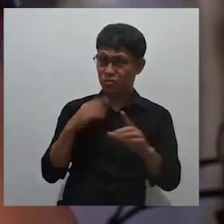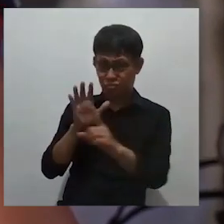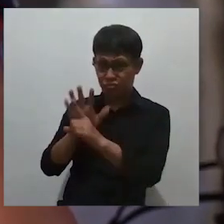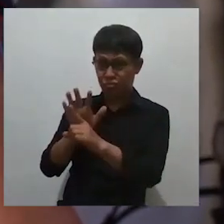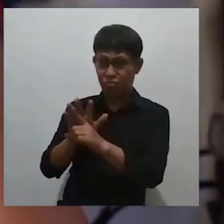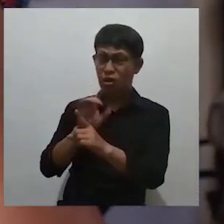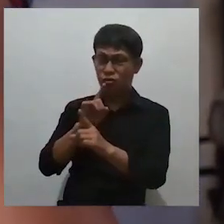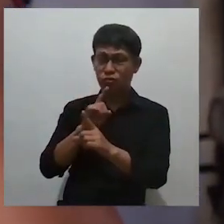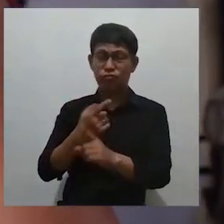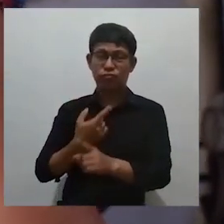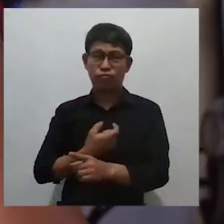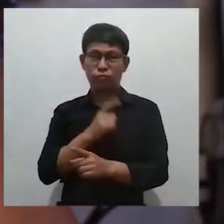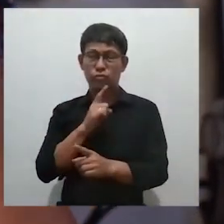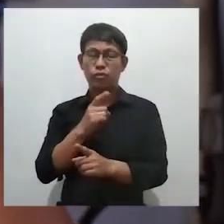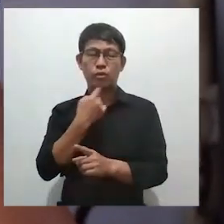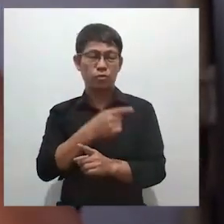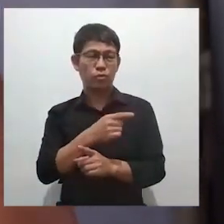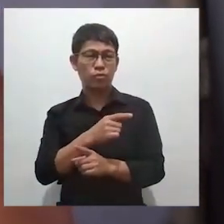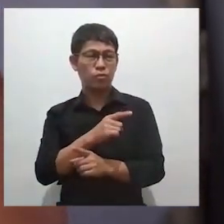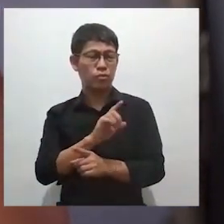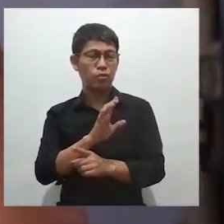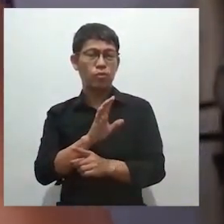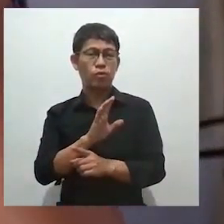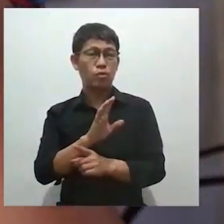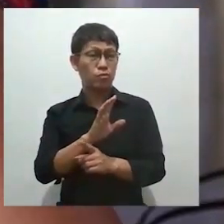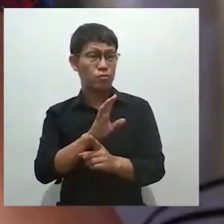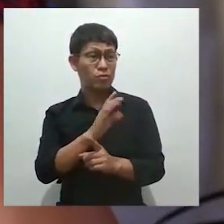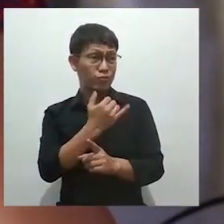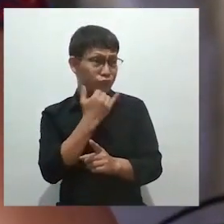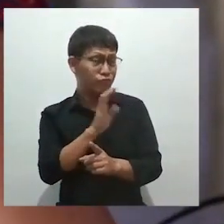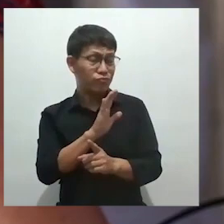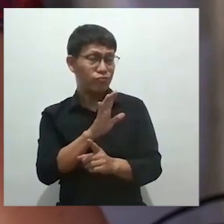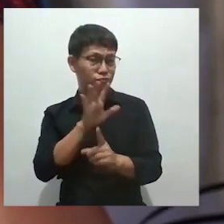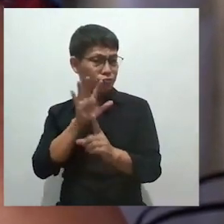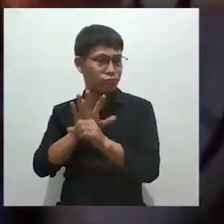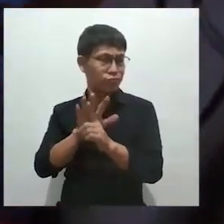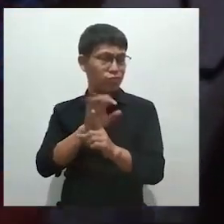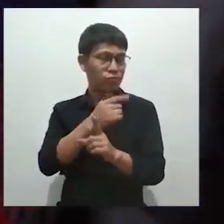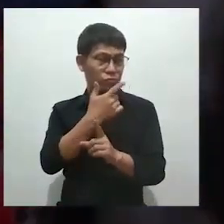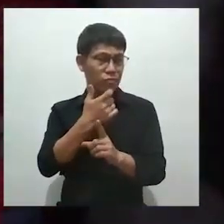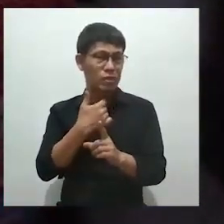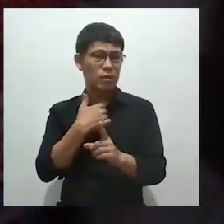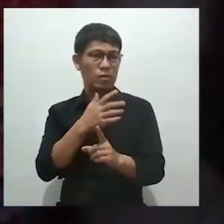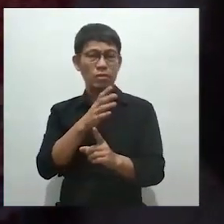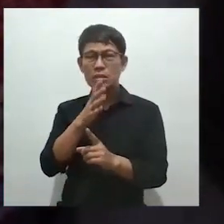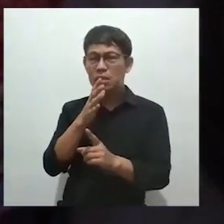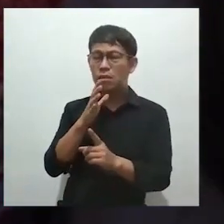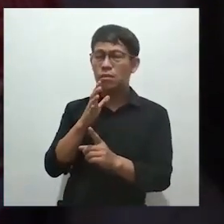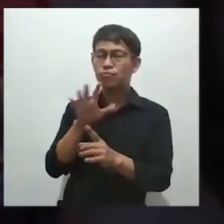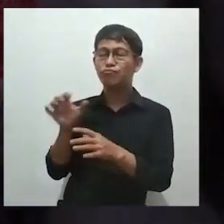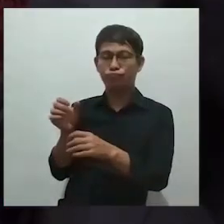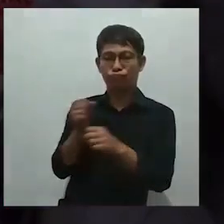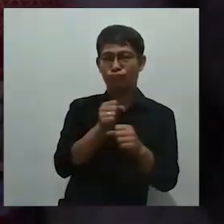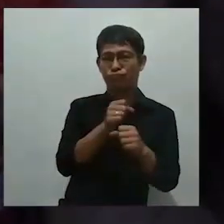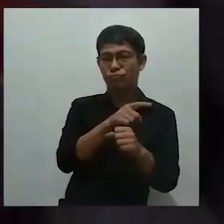Siyempre, nasasaktan. At sinasabi ko na lang sa kanila, alam mo ba, masama yun ang bubuli. Tapos yung nanay, ano lang